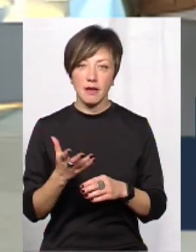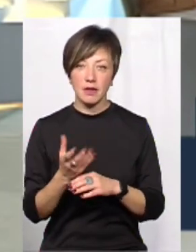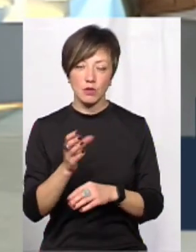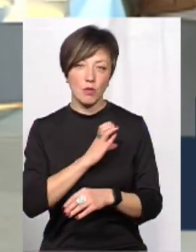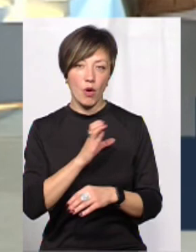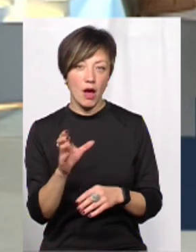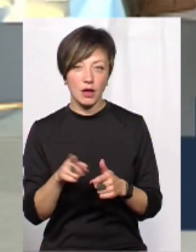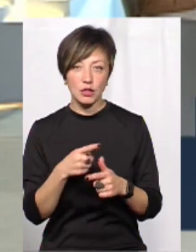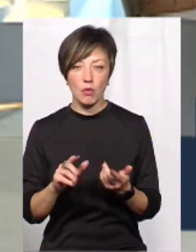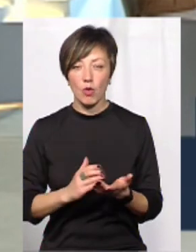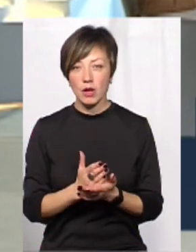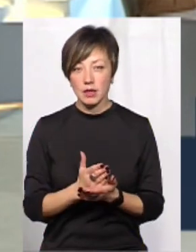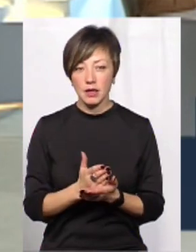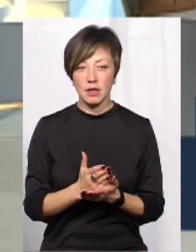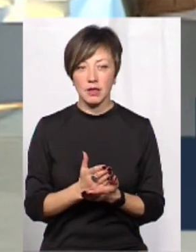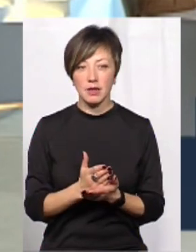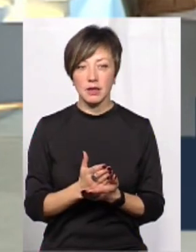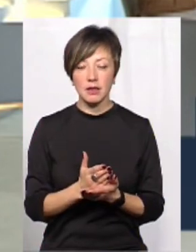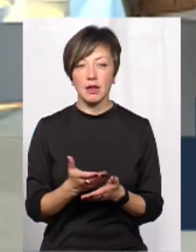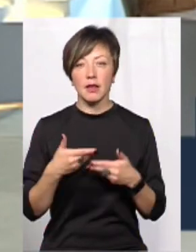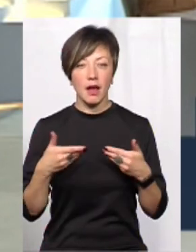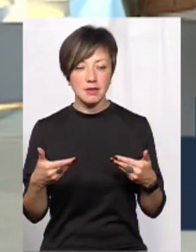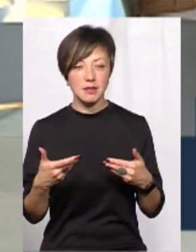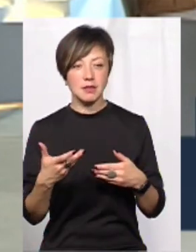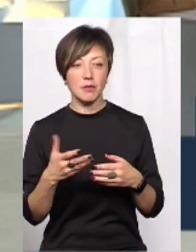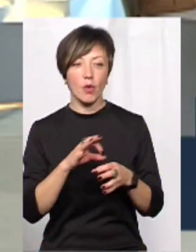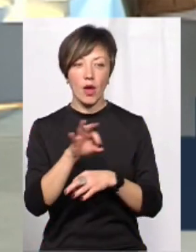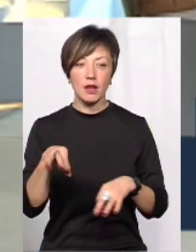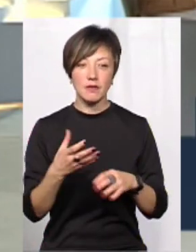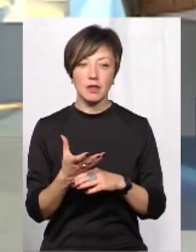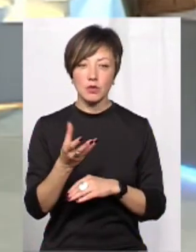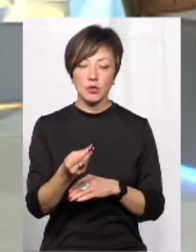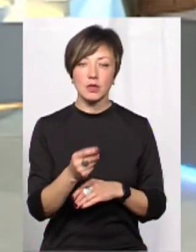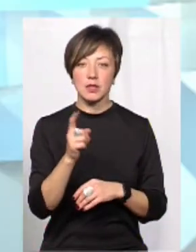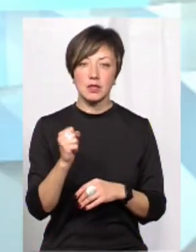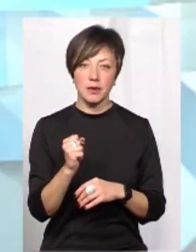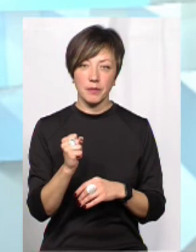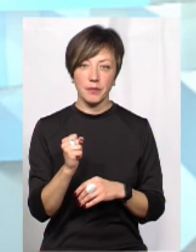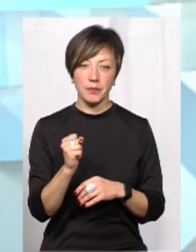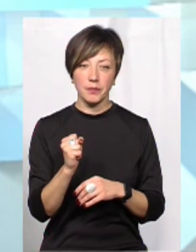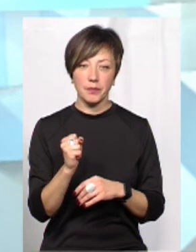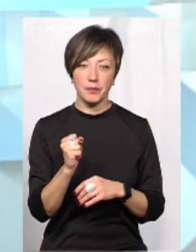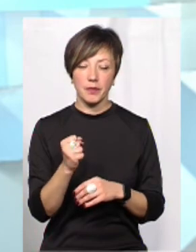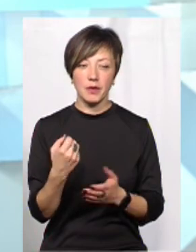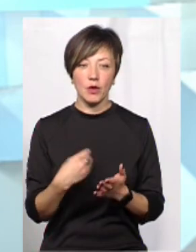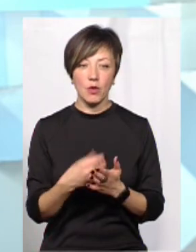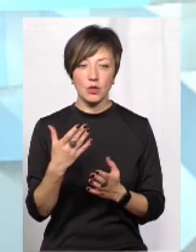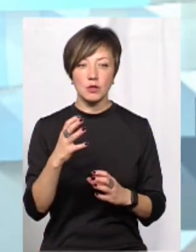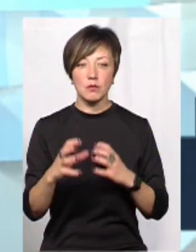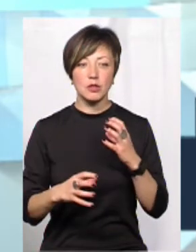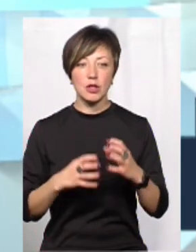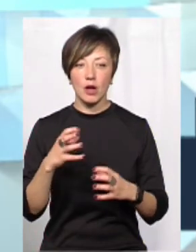олігархи чи політики тощо. Проєкт фінансується за кошти